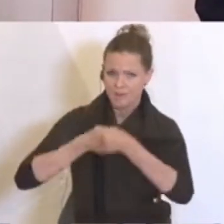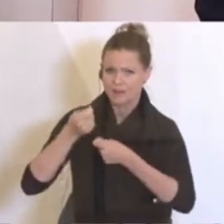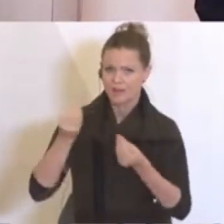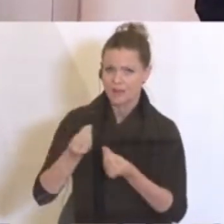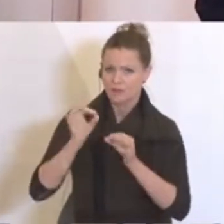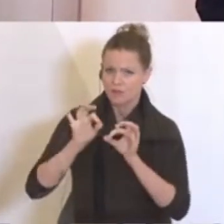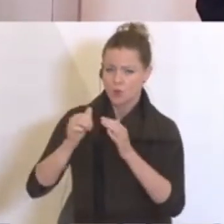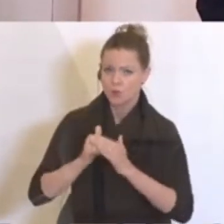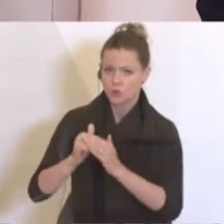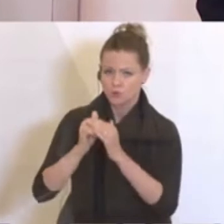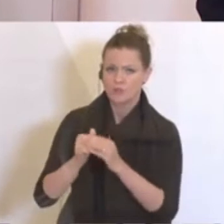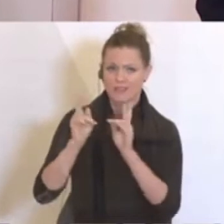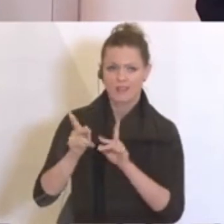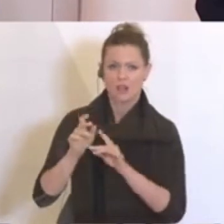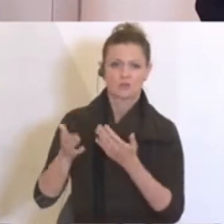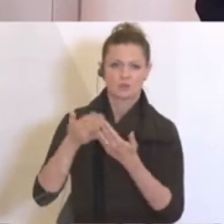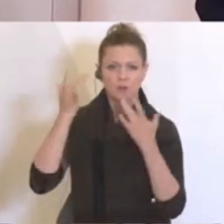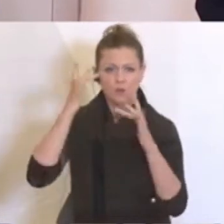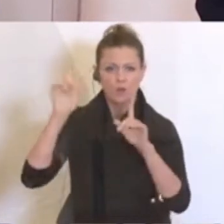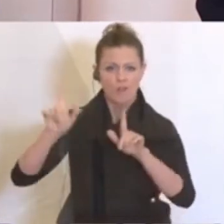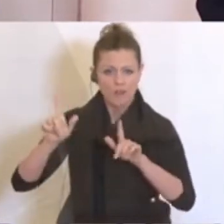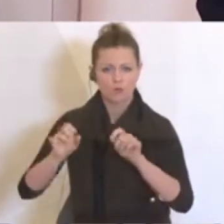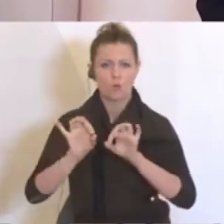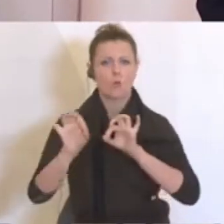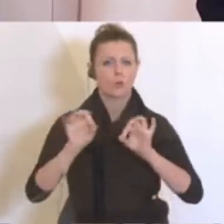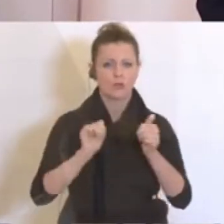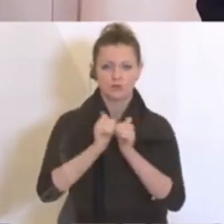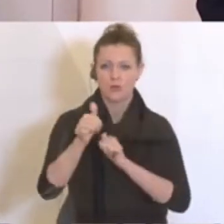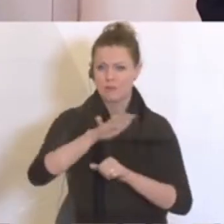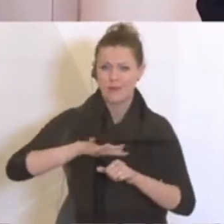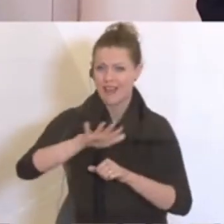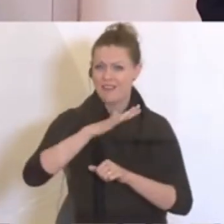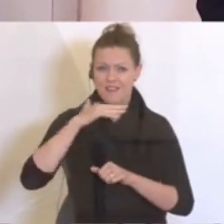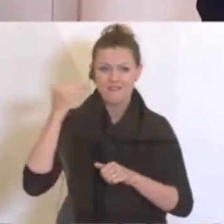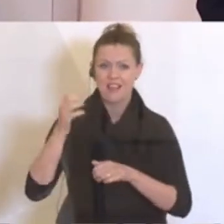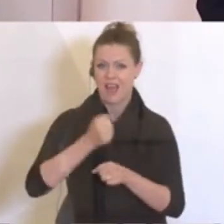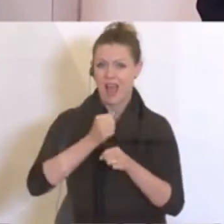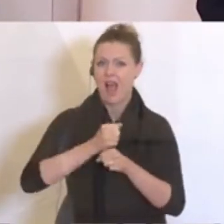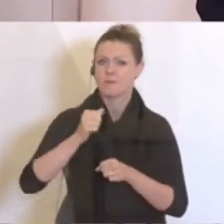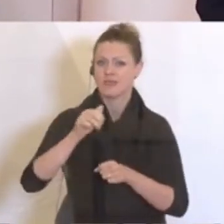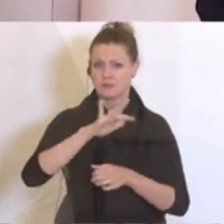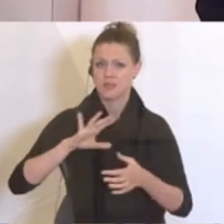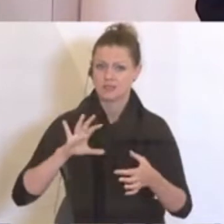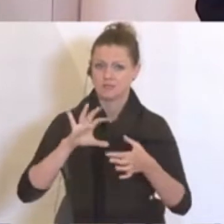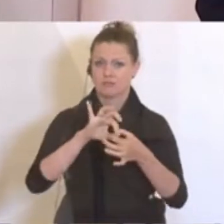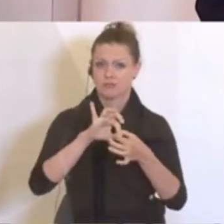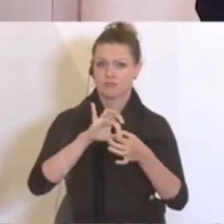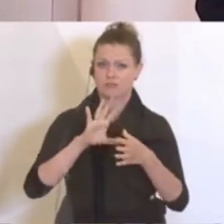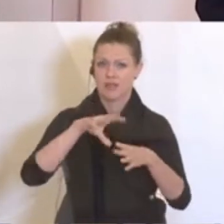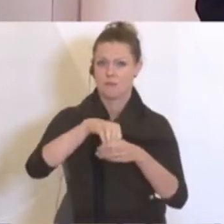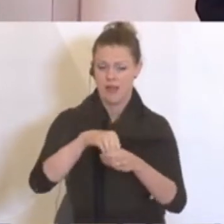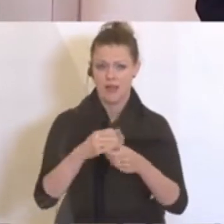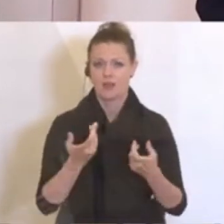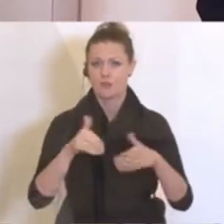Etwa die Veranstalter in Kultur, aber auch im Sportbereich, da sind sehr viele Arbeitsplätze damit verbunden, wenn man sich das genauer anschaut. Und auch